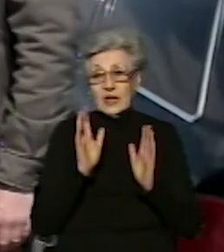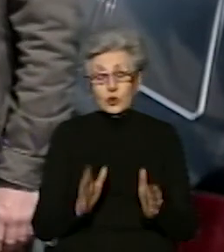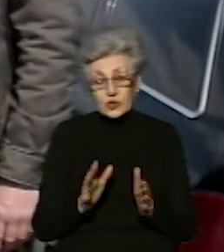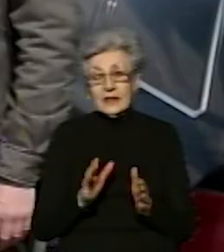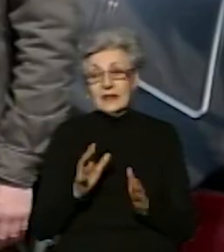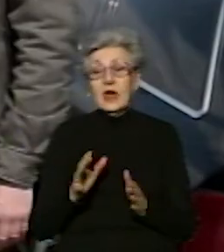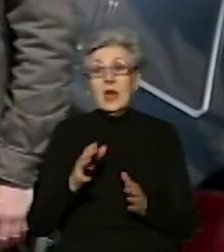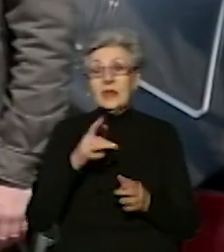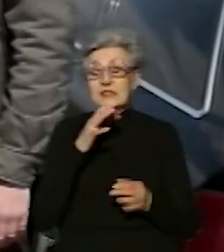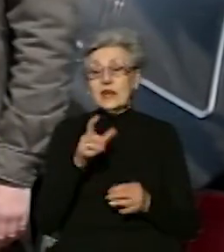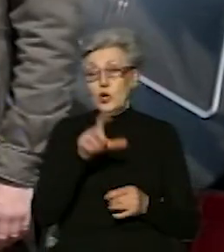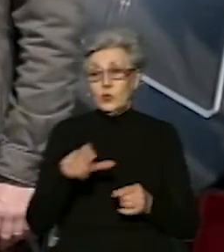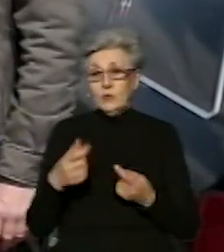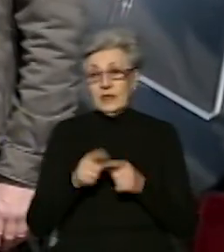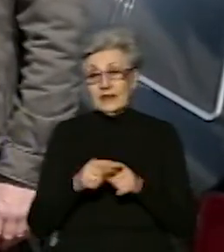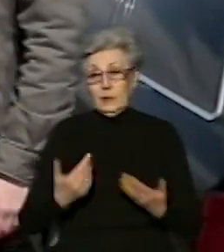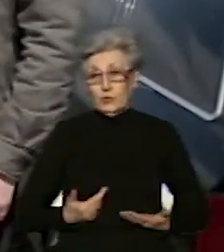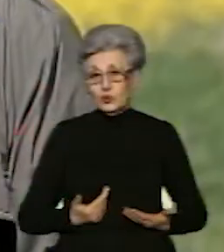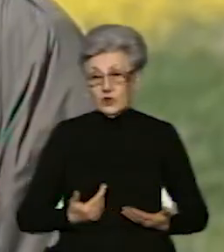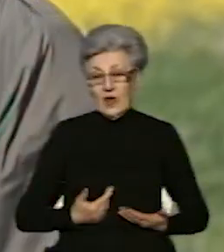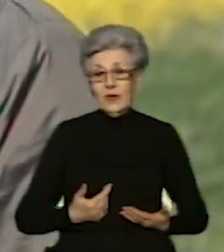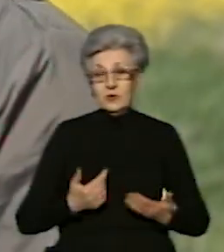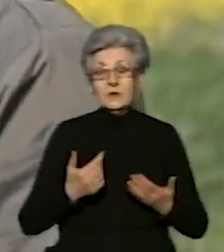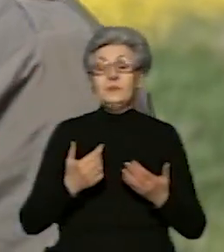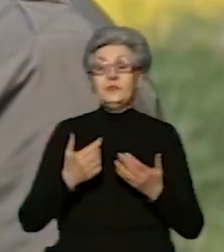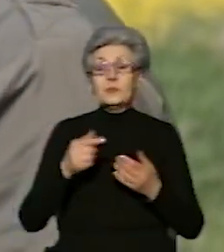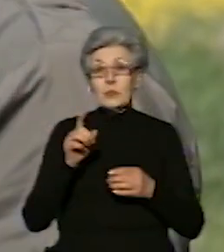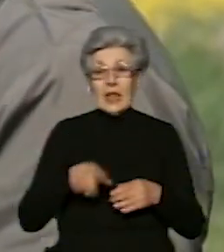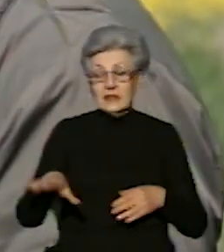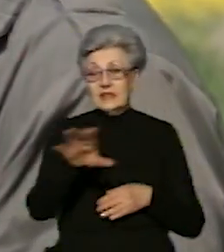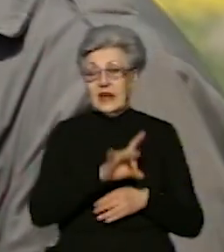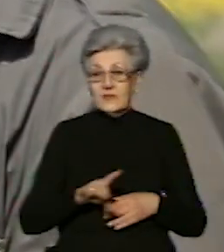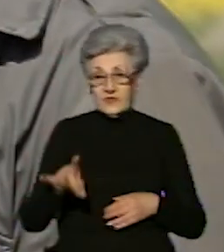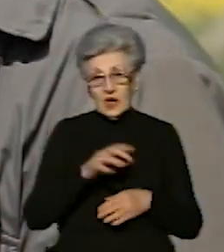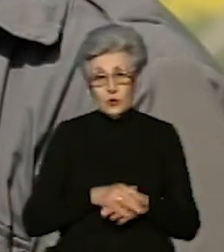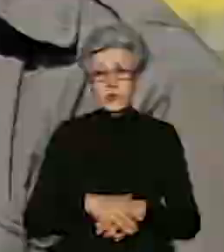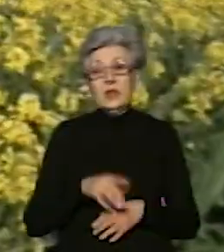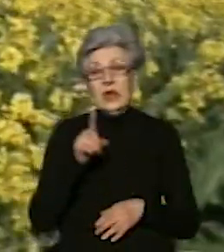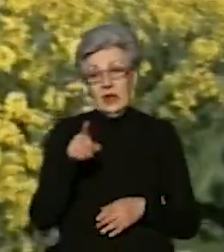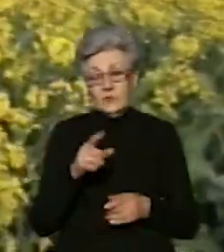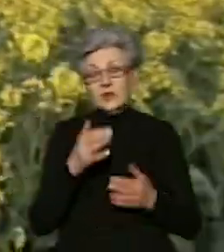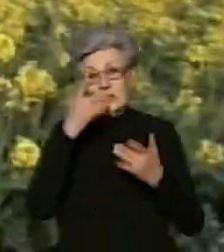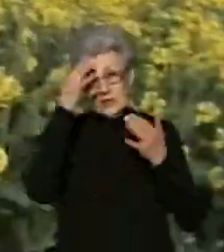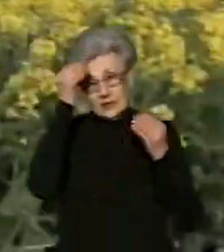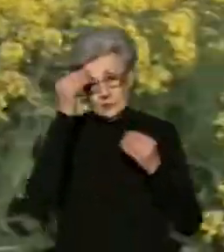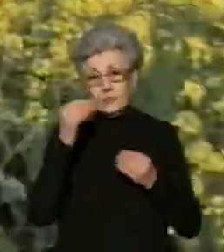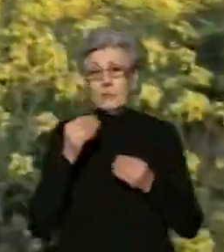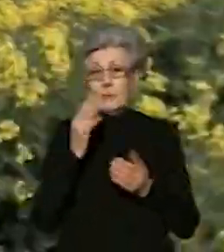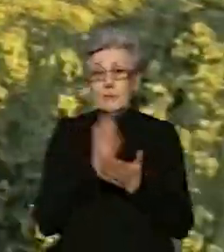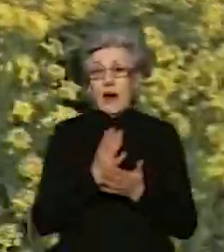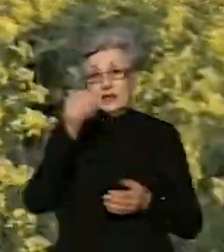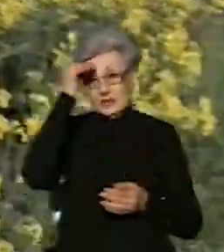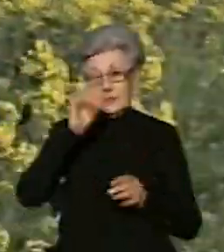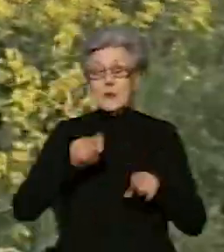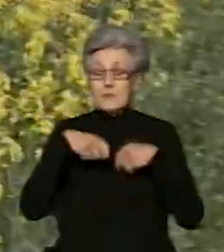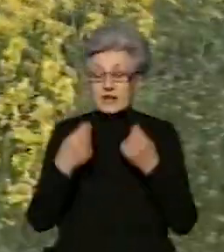Сільський голова Микола Костащук, каже, звернулися до прокуратури, бо мали намір передати ці ділянки жителям Кам'яної, які перебувають